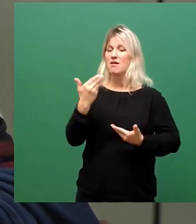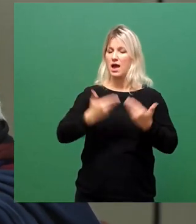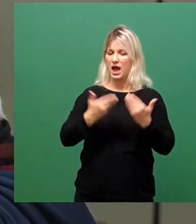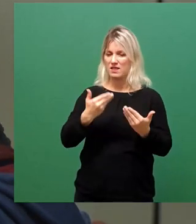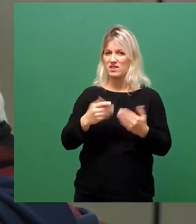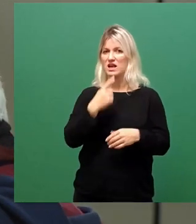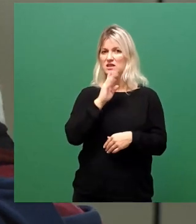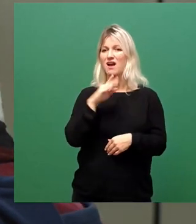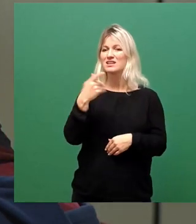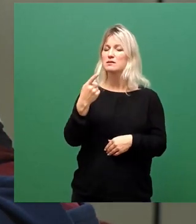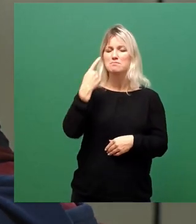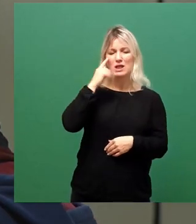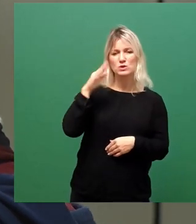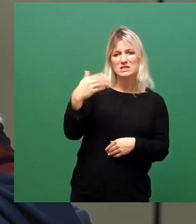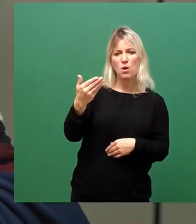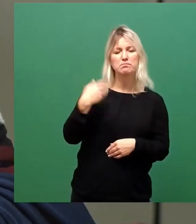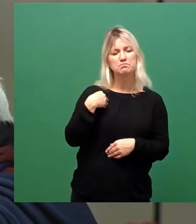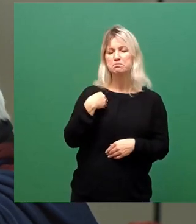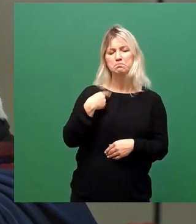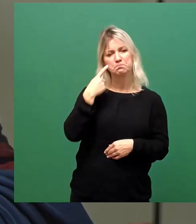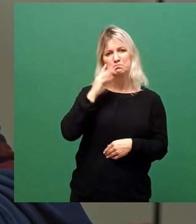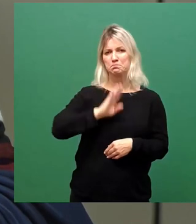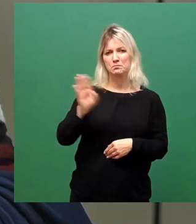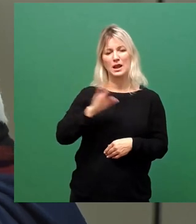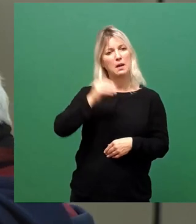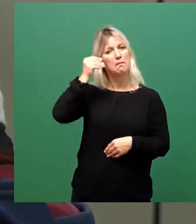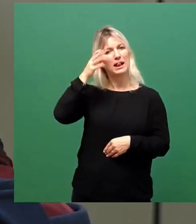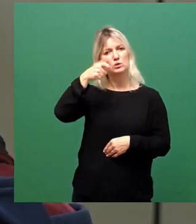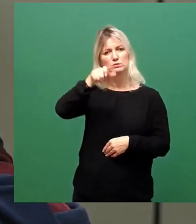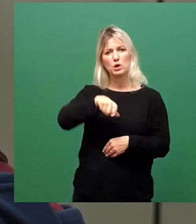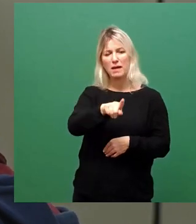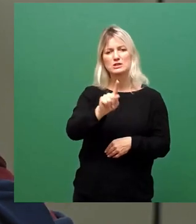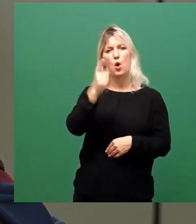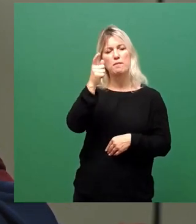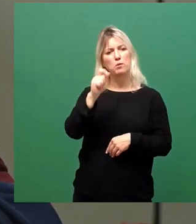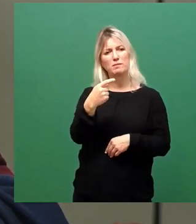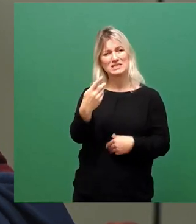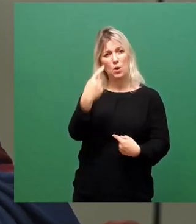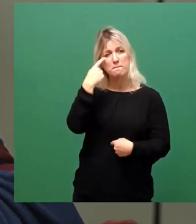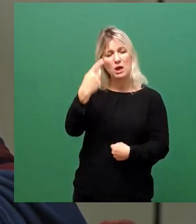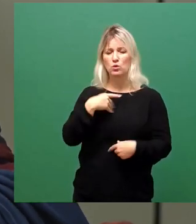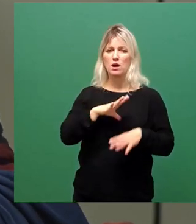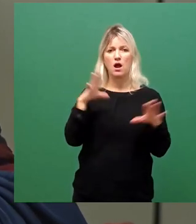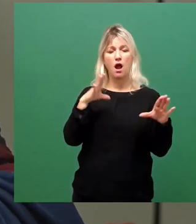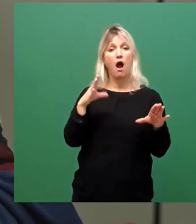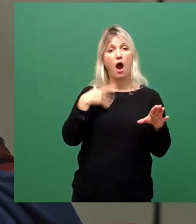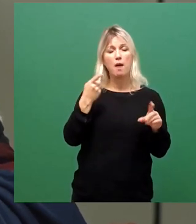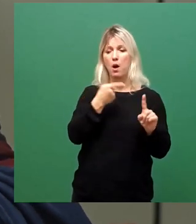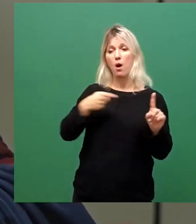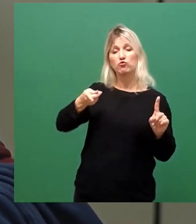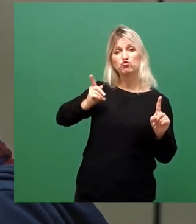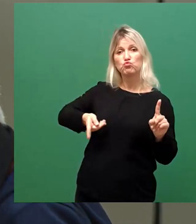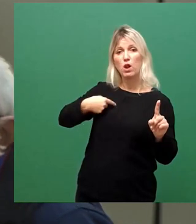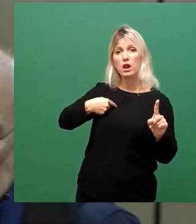die Auffassung unseres Bildungsbürgermeisters und des Oberbürgermeisters, aber schieben Sie bitte den schwarzen Peter nicht den